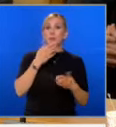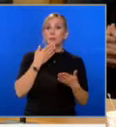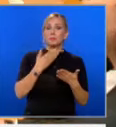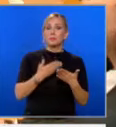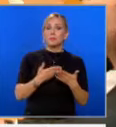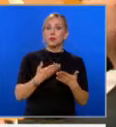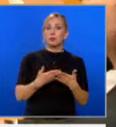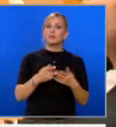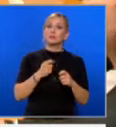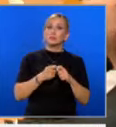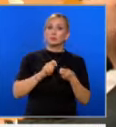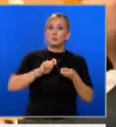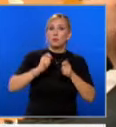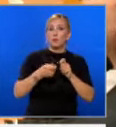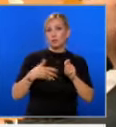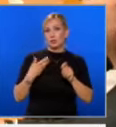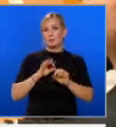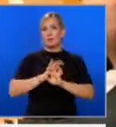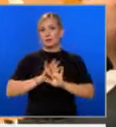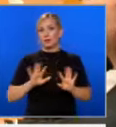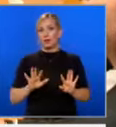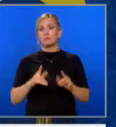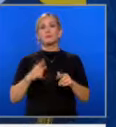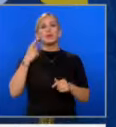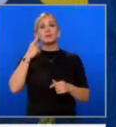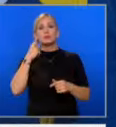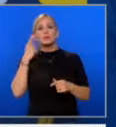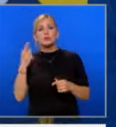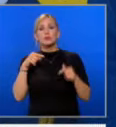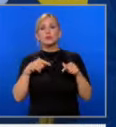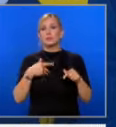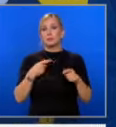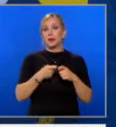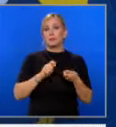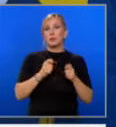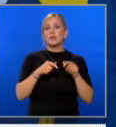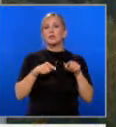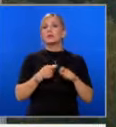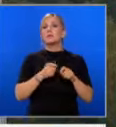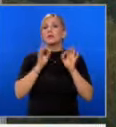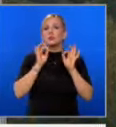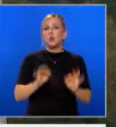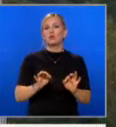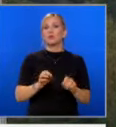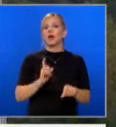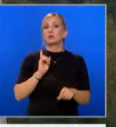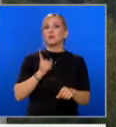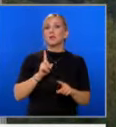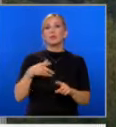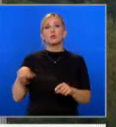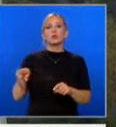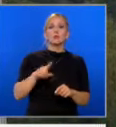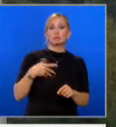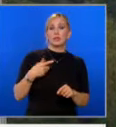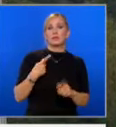промените, които вече искаме генерално. Когато човек иска да прави промените, те се правят точно моето трябва, а не защото някой иска или